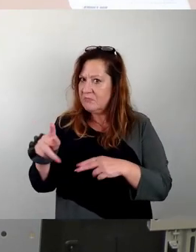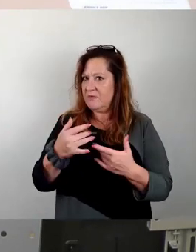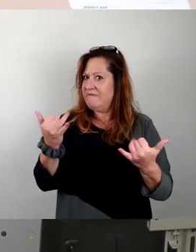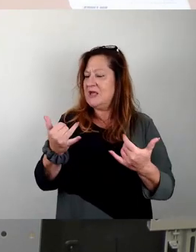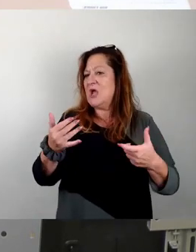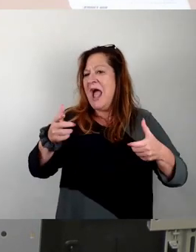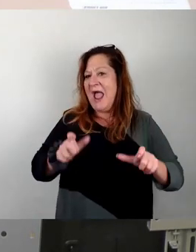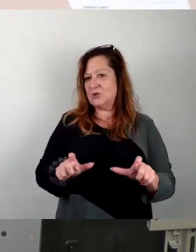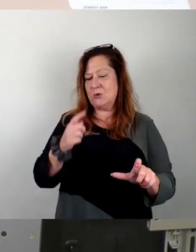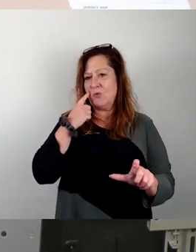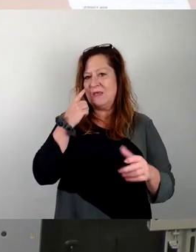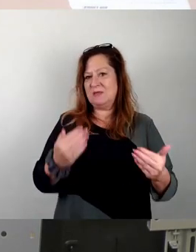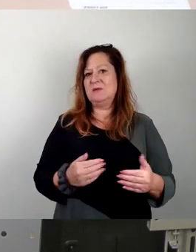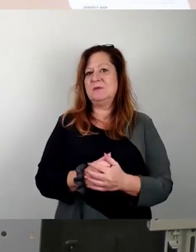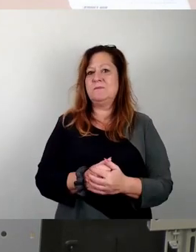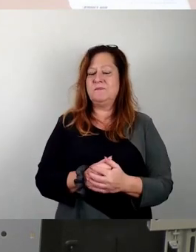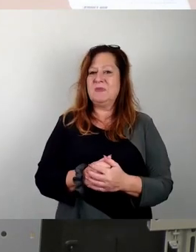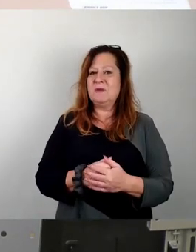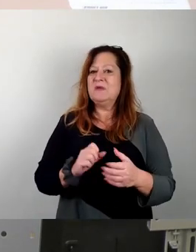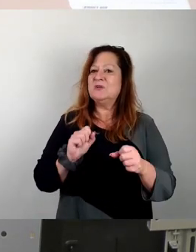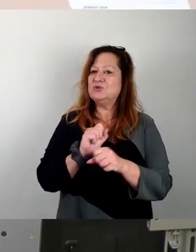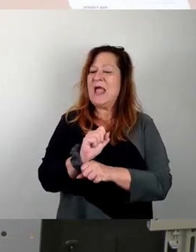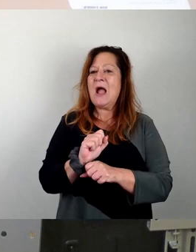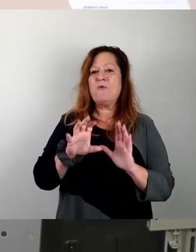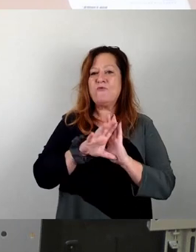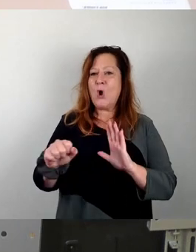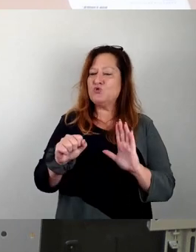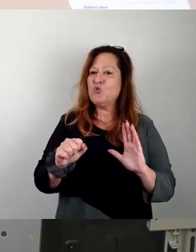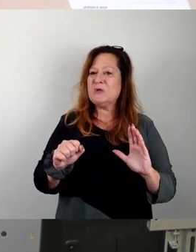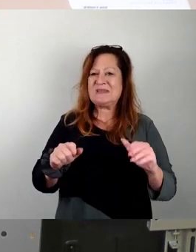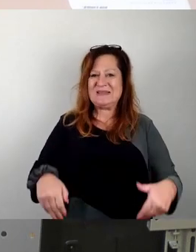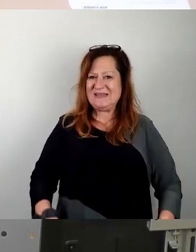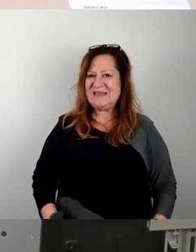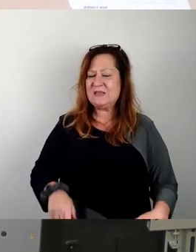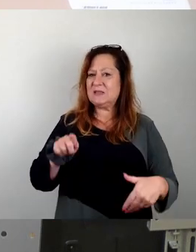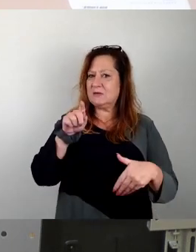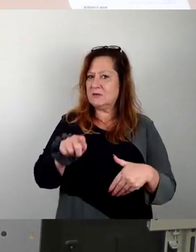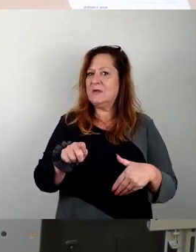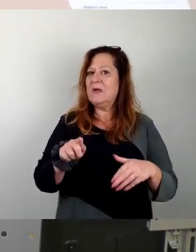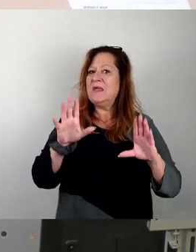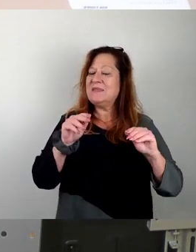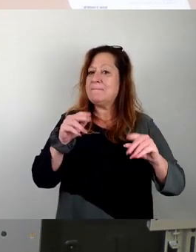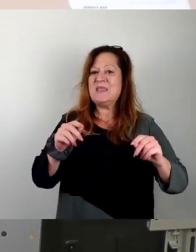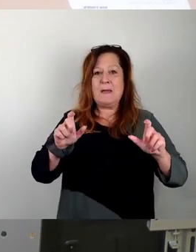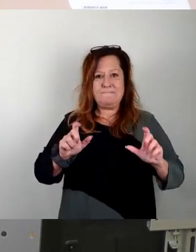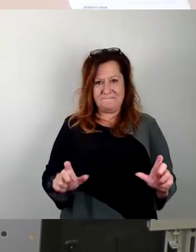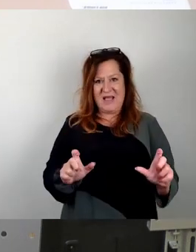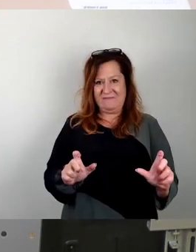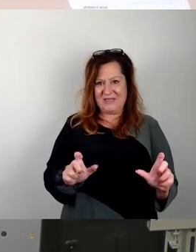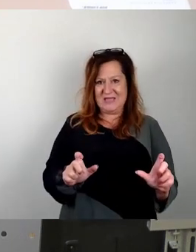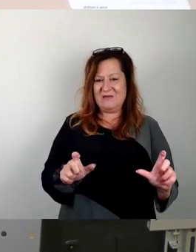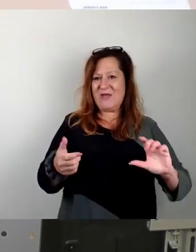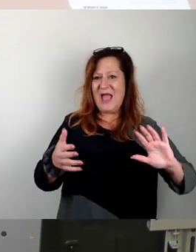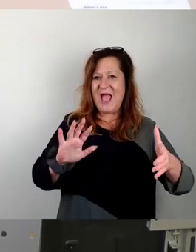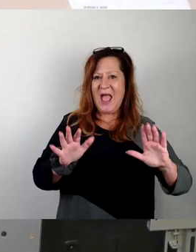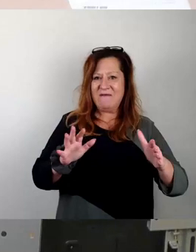stärkere Präsenz des gemeindlichen Vollzugsdienstes am Containerstandort Spurbitz zu fahren lassen, um präventiv, eventuell erforderliche